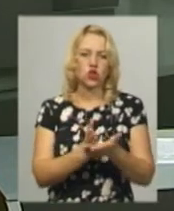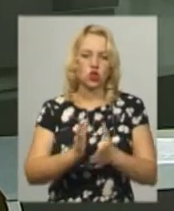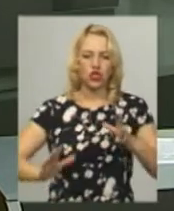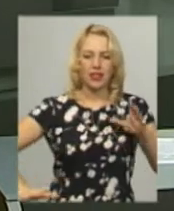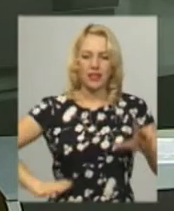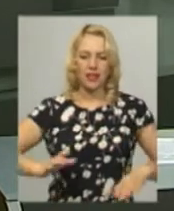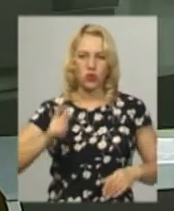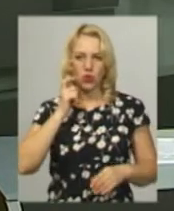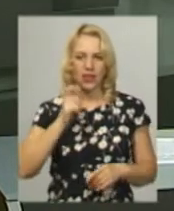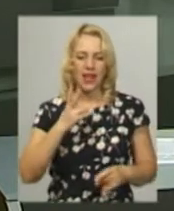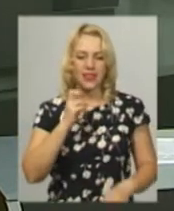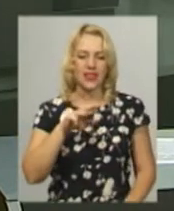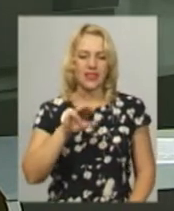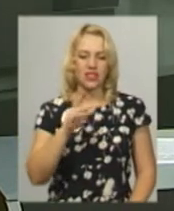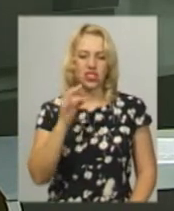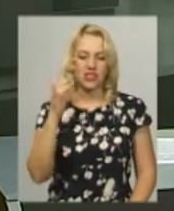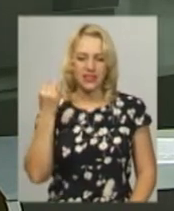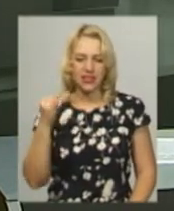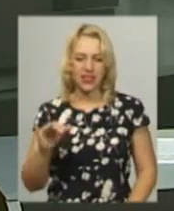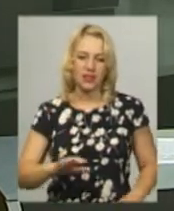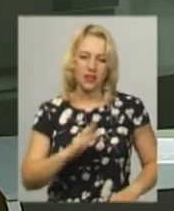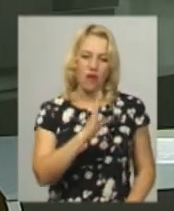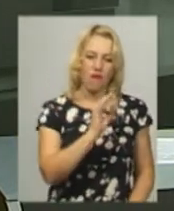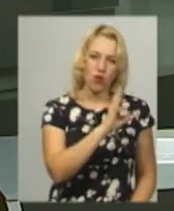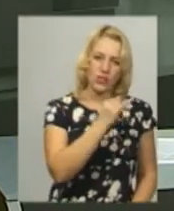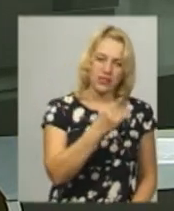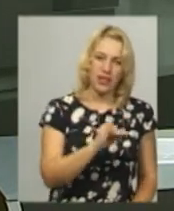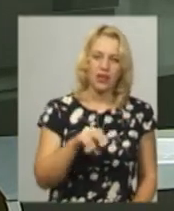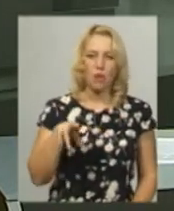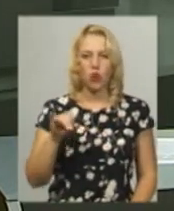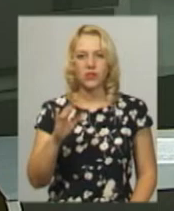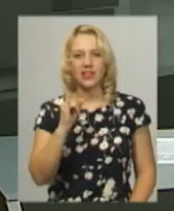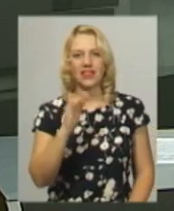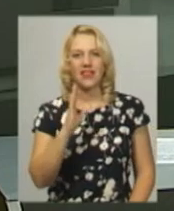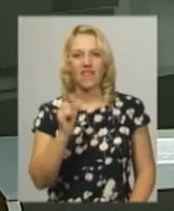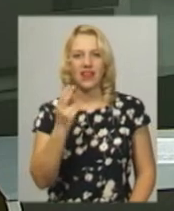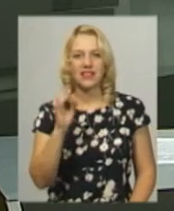Володимир Возний та Полонський Олександр Ібацьківський.